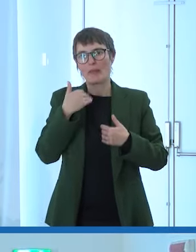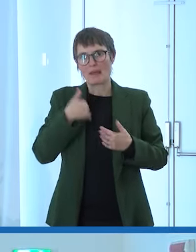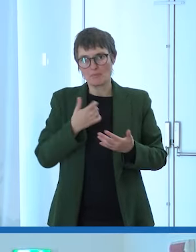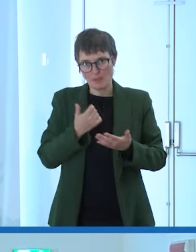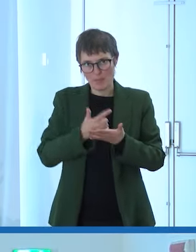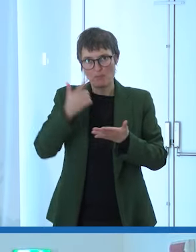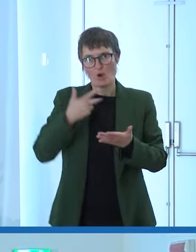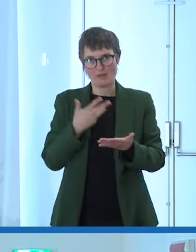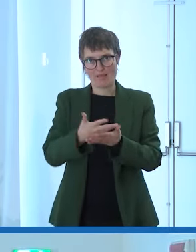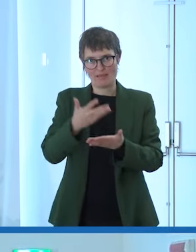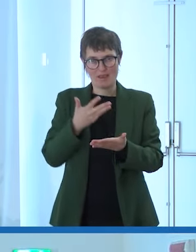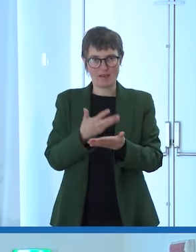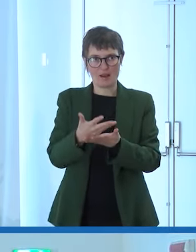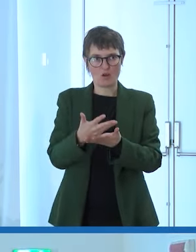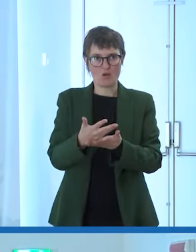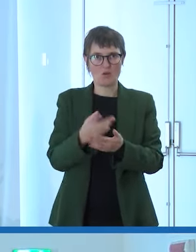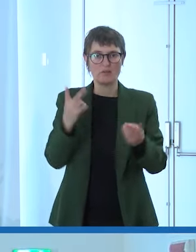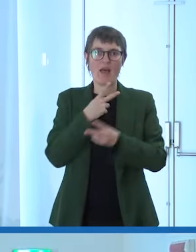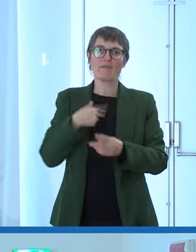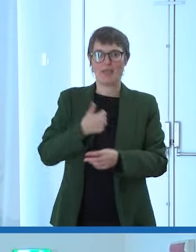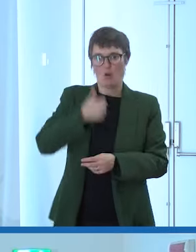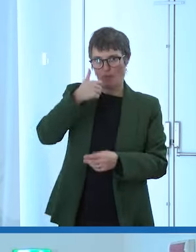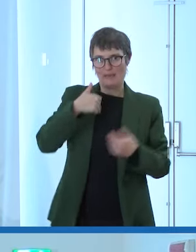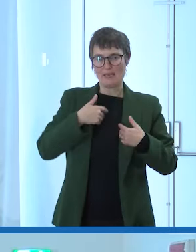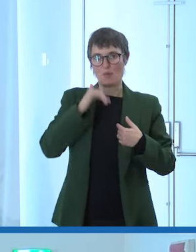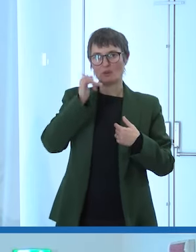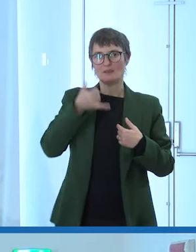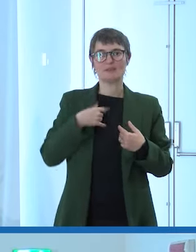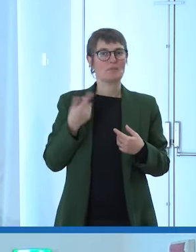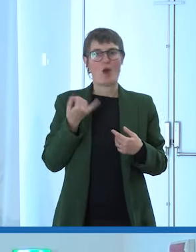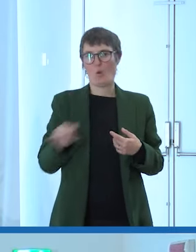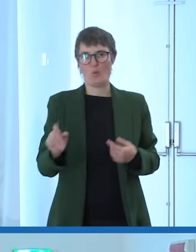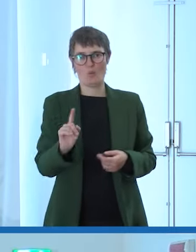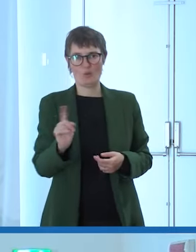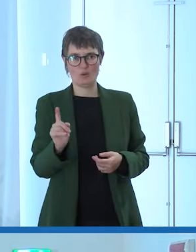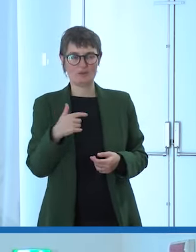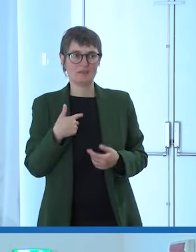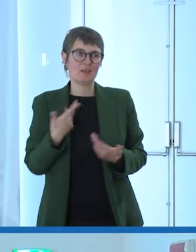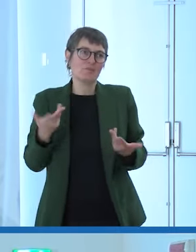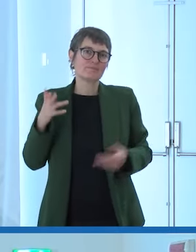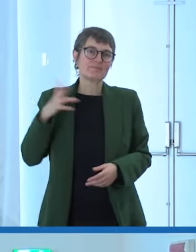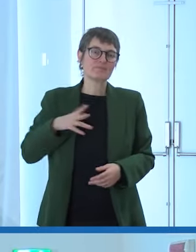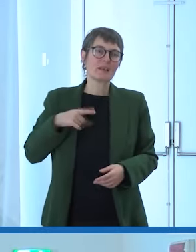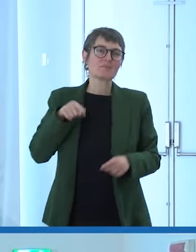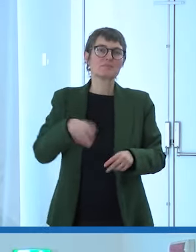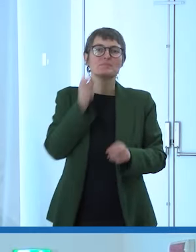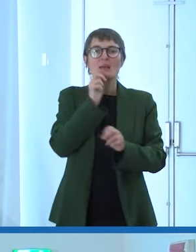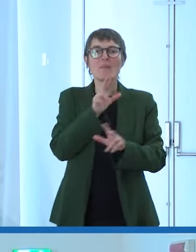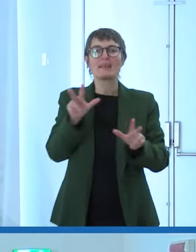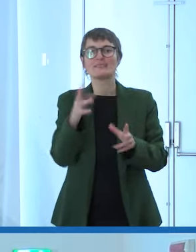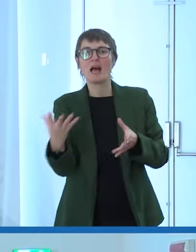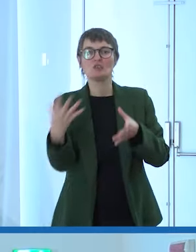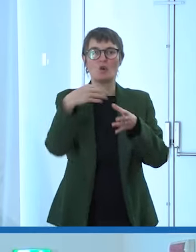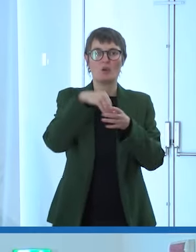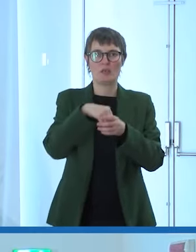il primo ma non sarò l'ultimo spero che questo possa essere un messaggio di grandissima inclusione perché qual è la cosa per chiudere